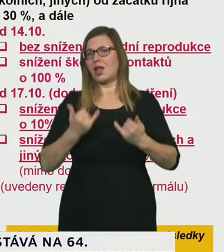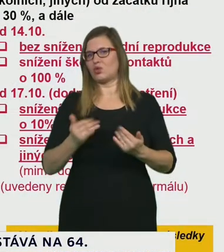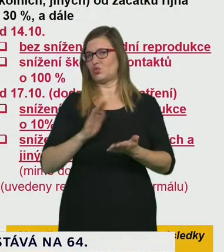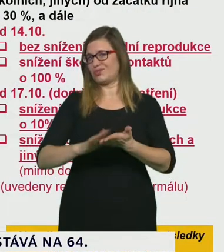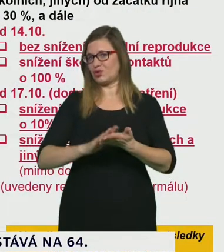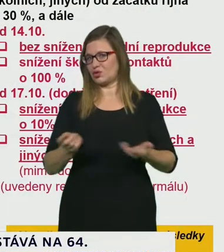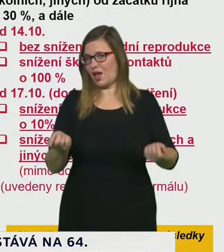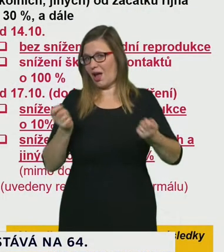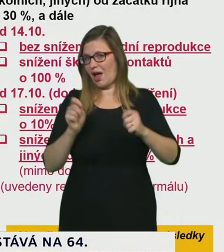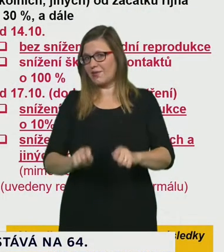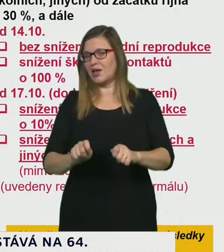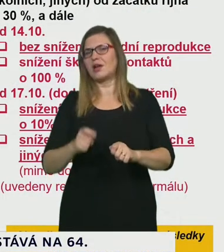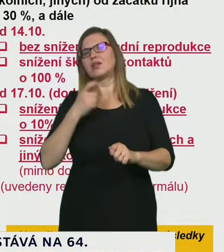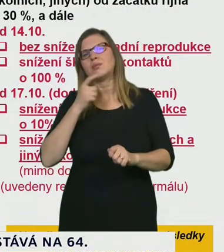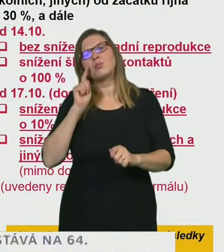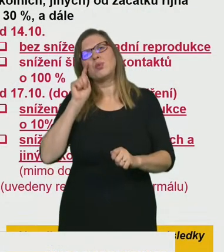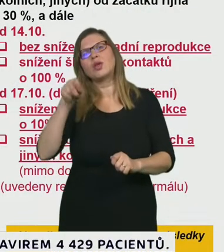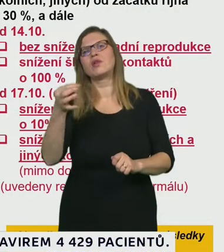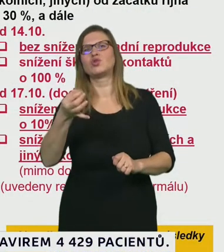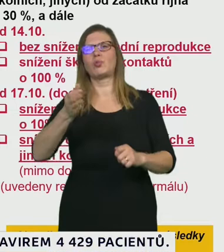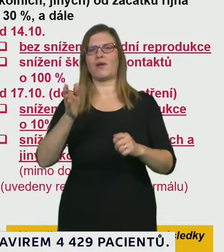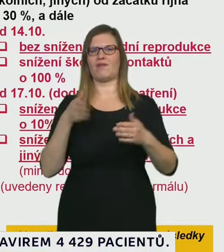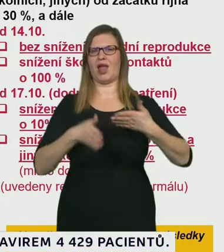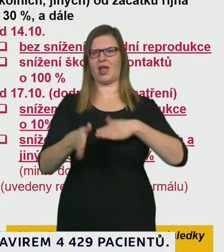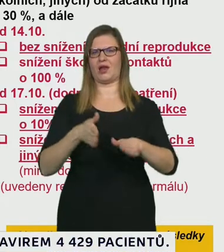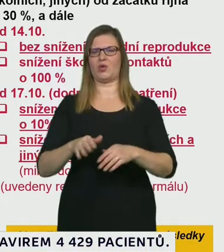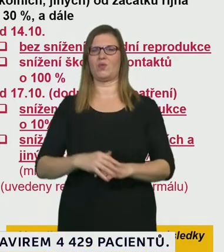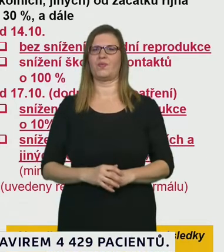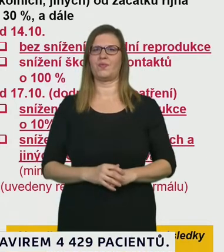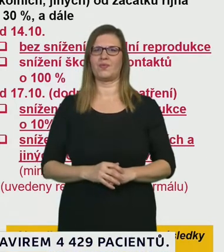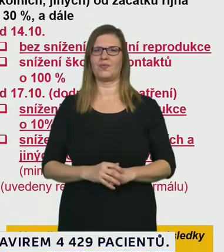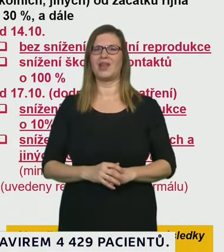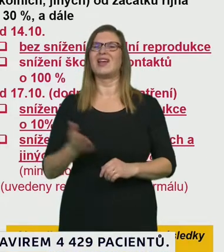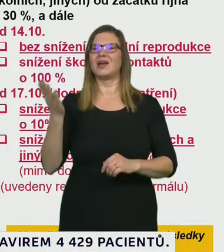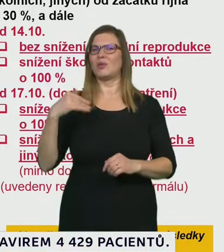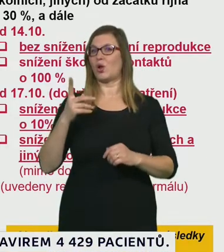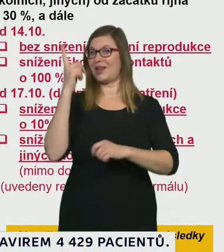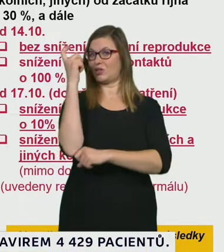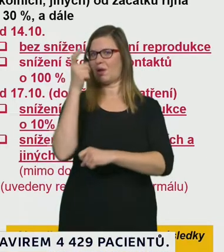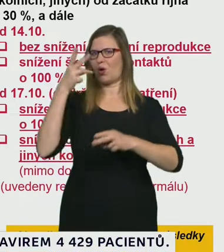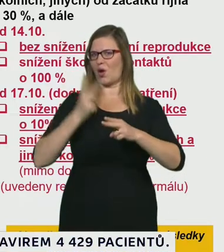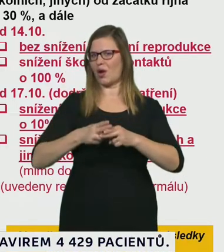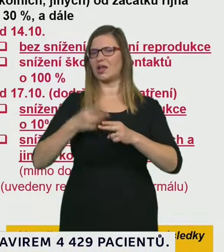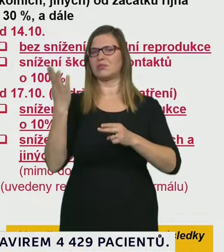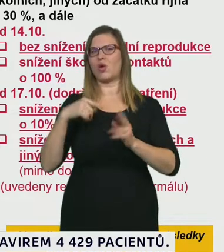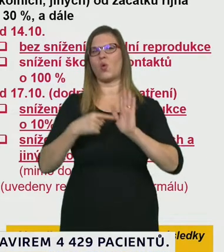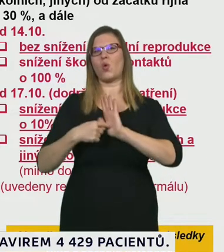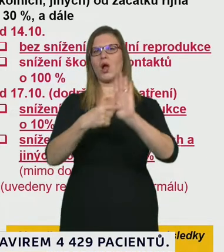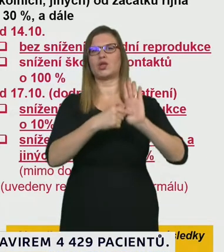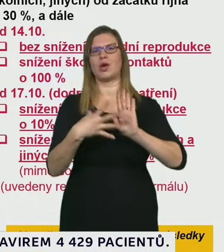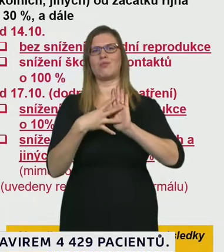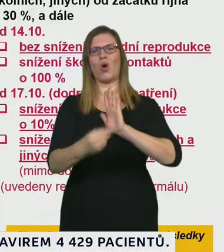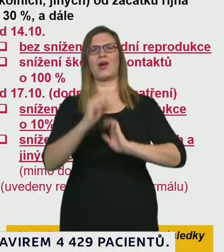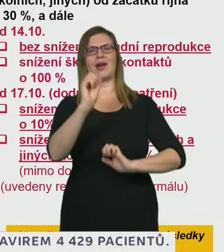až do ledna, když dovolíte. My jsme tady na jedné tiskové konferenci, myslím, že na konci listopadu ukazovali tento model. Je to pouze